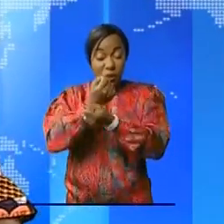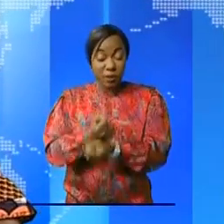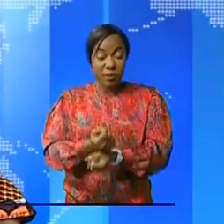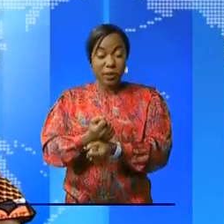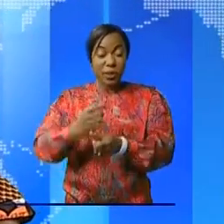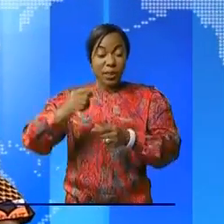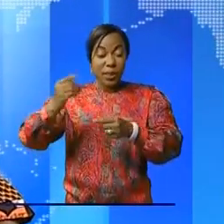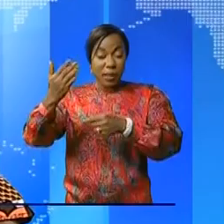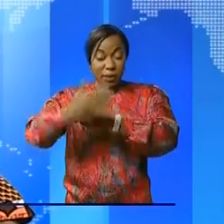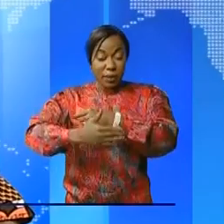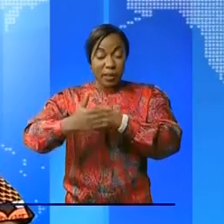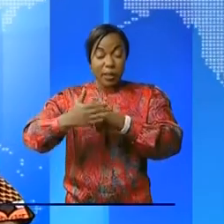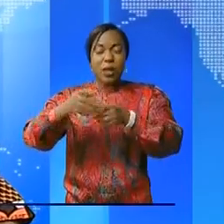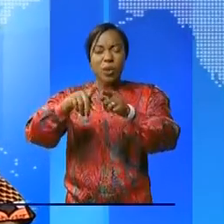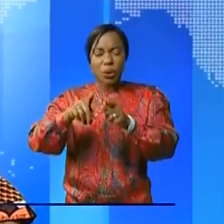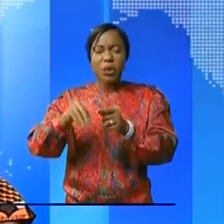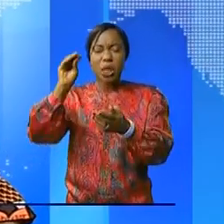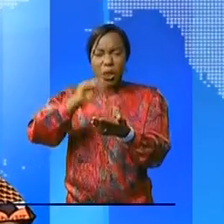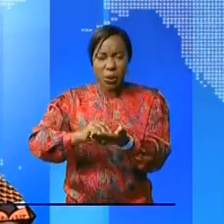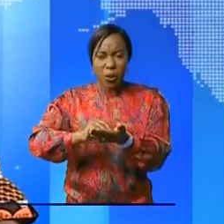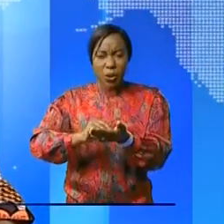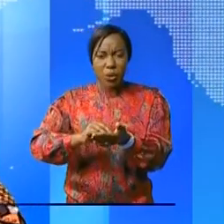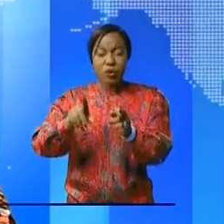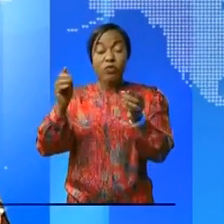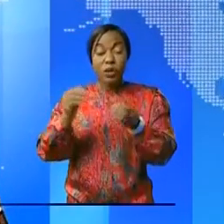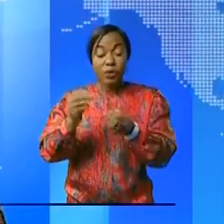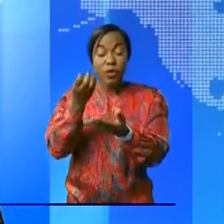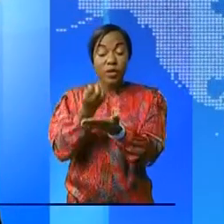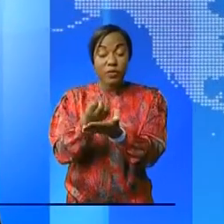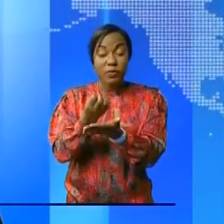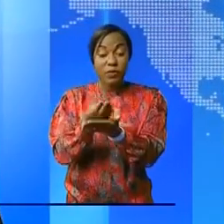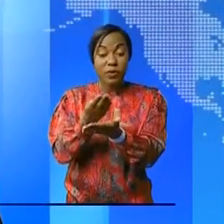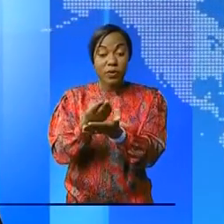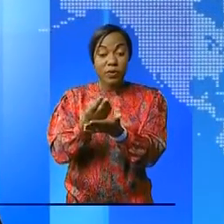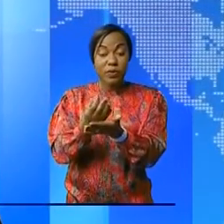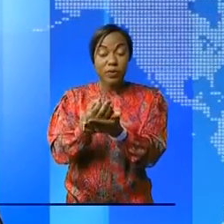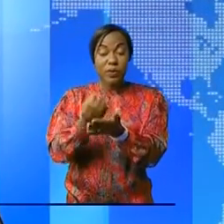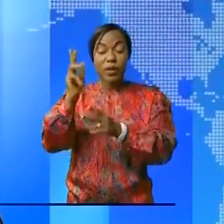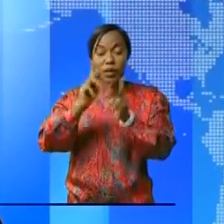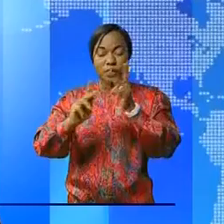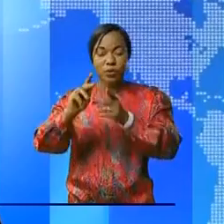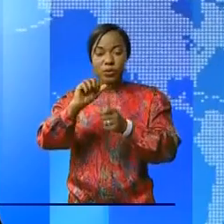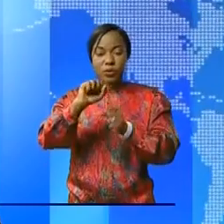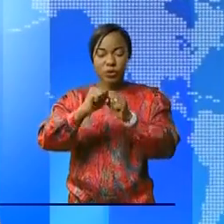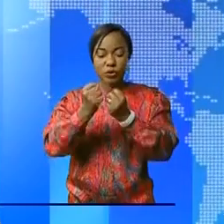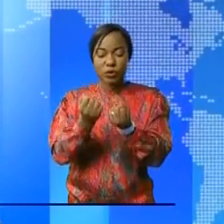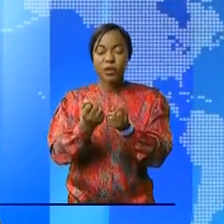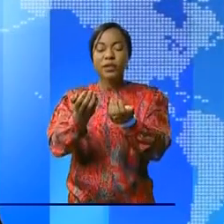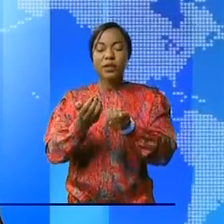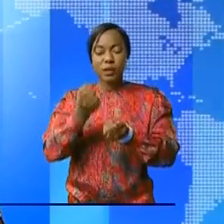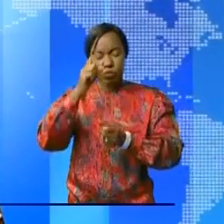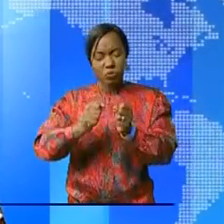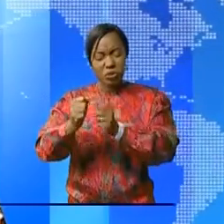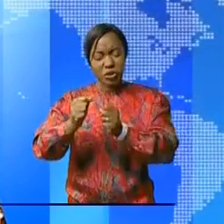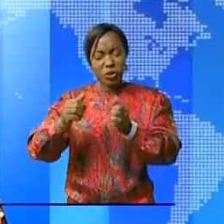une probable nouvelle vague. Le Fonds national de solidarité a vu juste pour contribuer à cette lutte